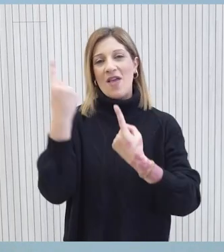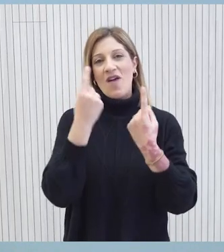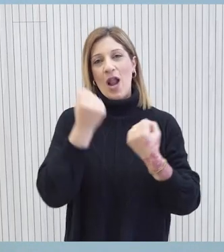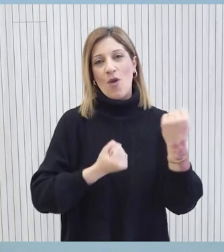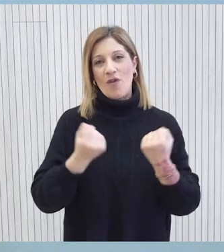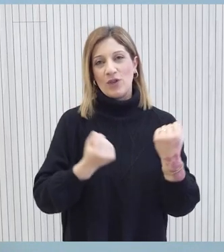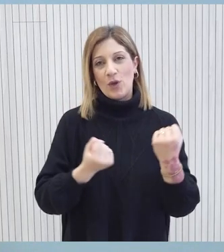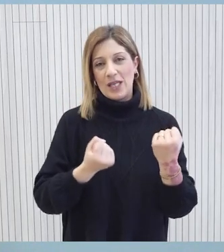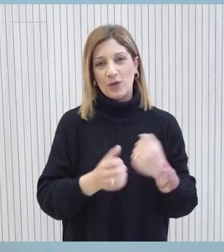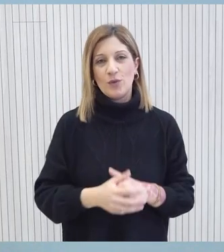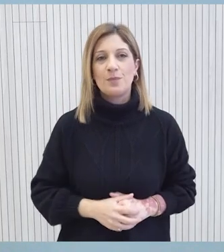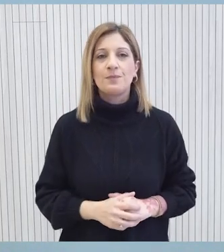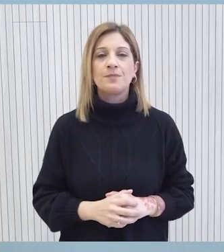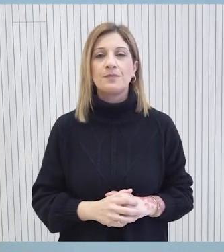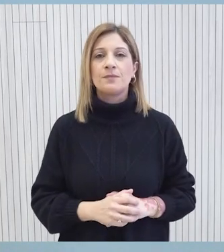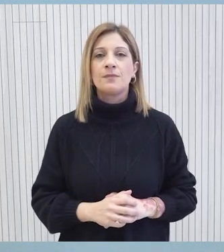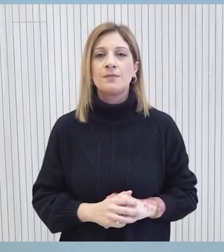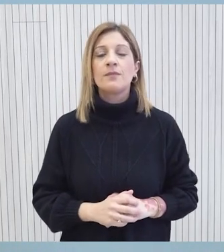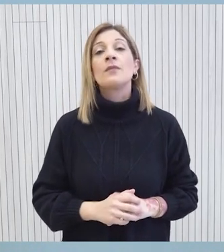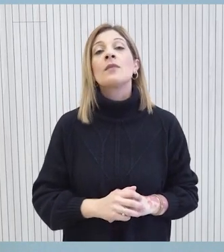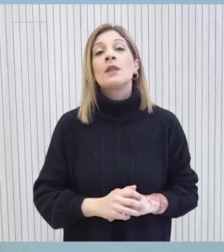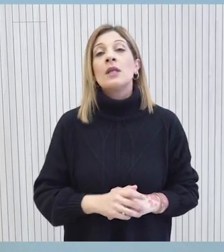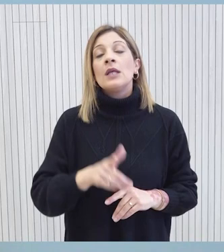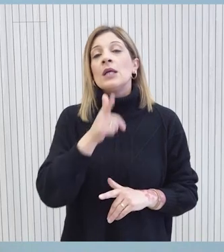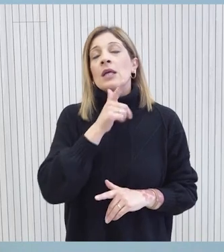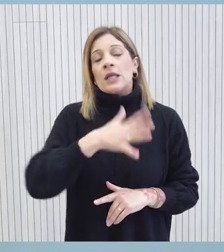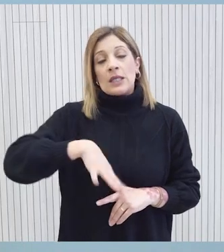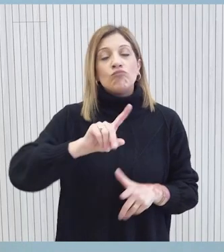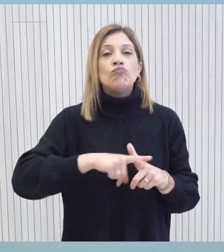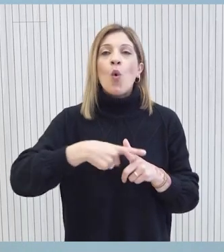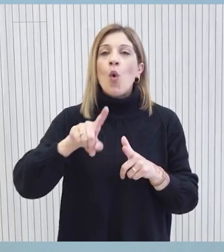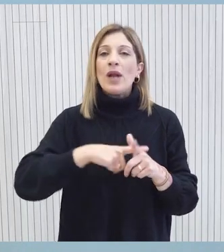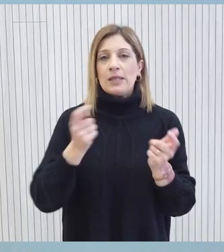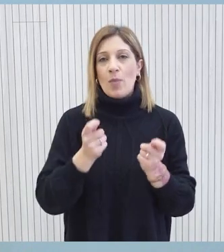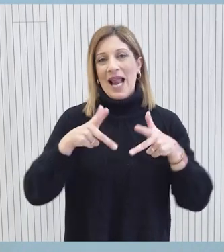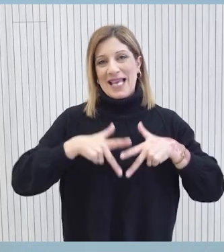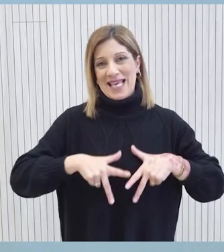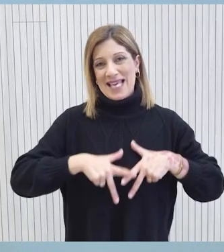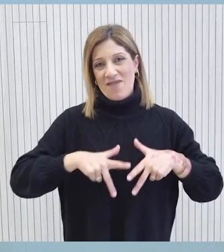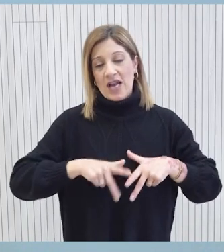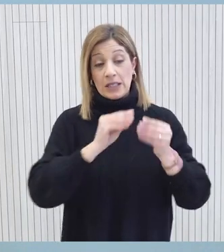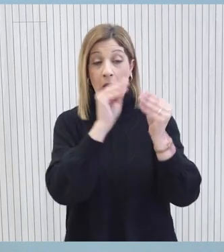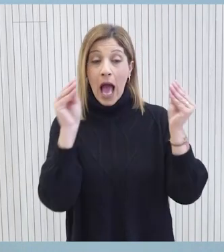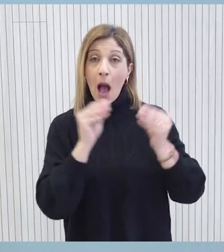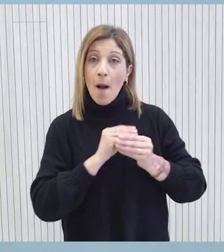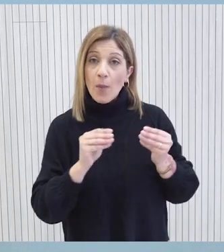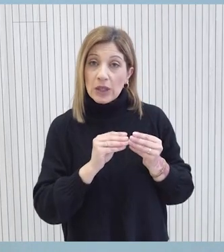να απαιτεί χαμηλό κόστος κίνησης. Τα αποτελέσματα της ανθρωποκεντρικής πολιτικής που εφαρμόζει η κυβέρνηση επηρέασαν